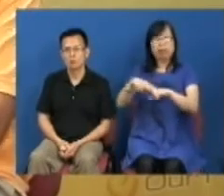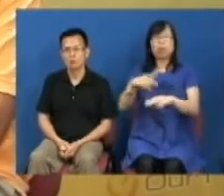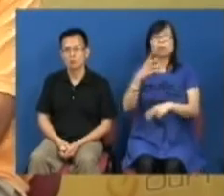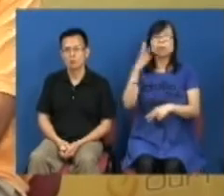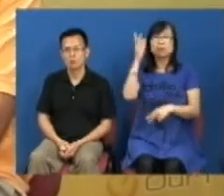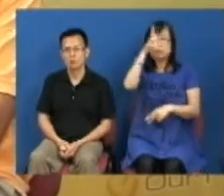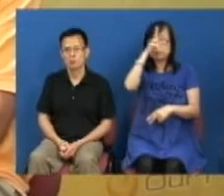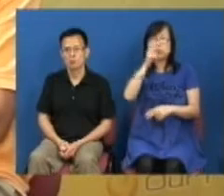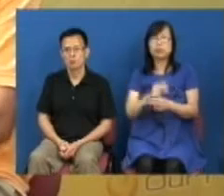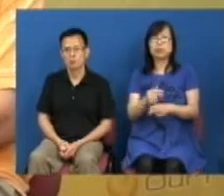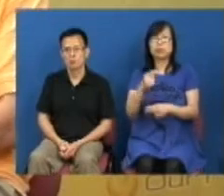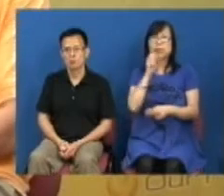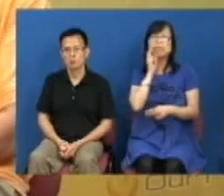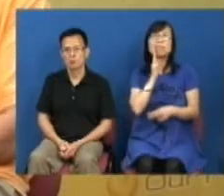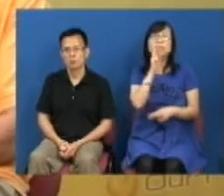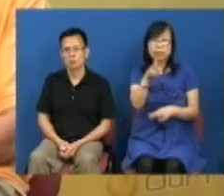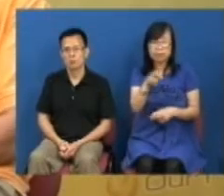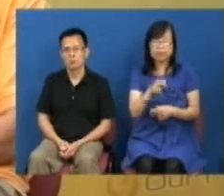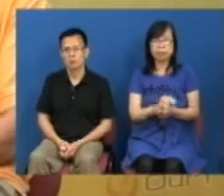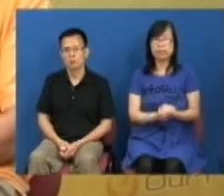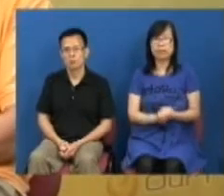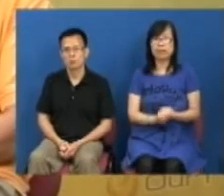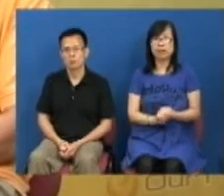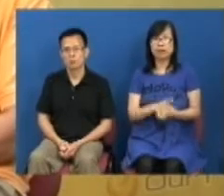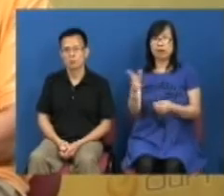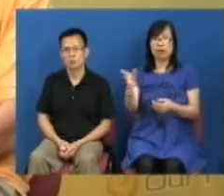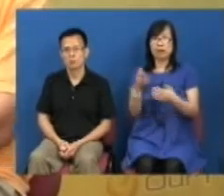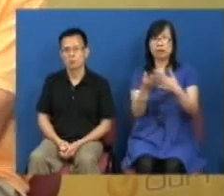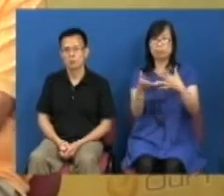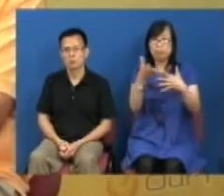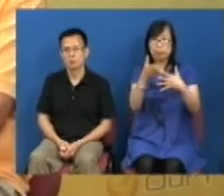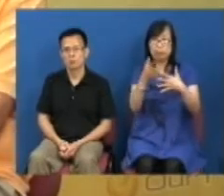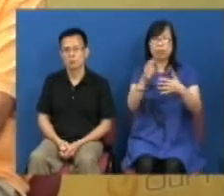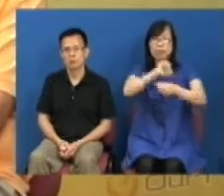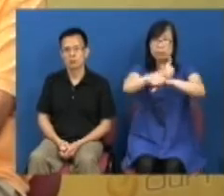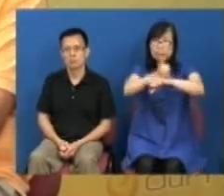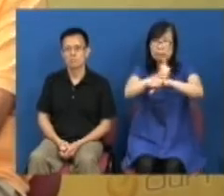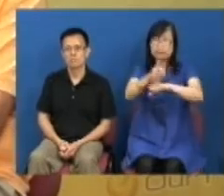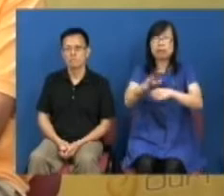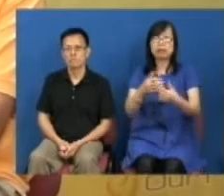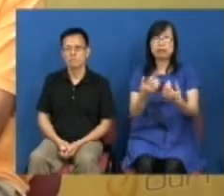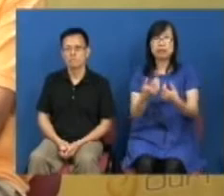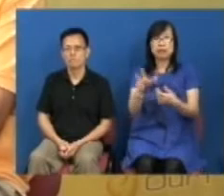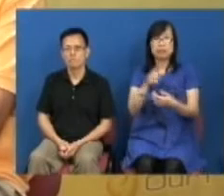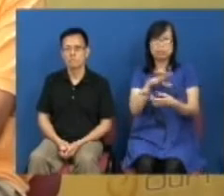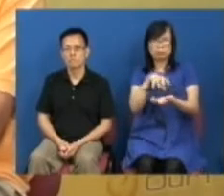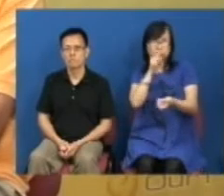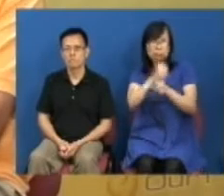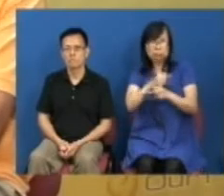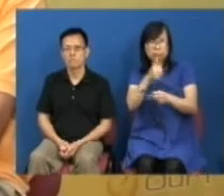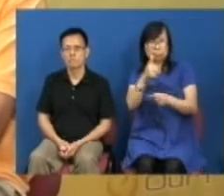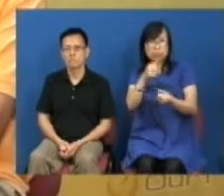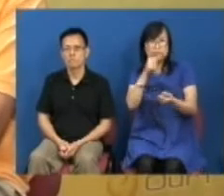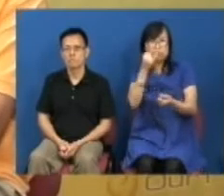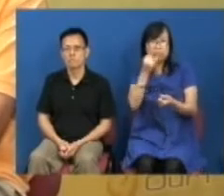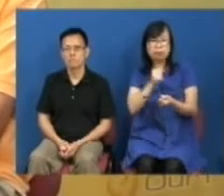下来的一些指令例如好像最近说的逮捕机制为什么做得这么粗疏这么拙劣这么强行立